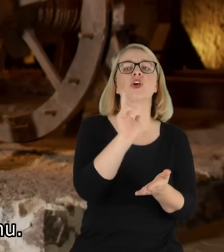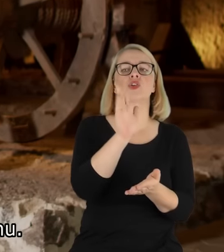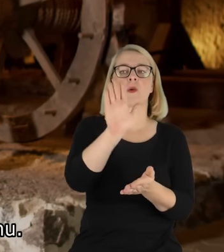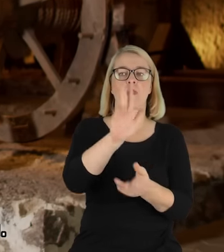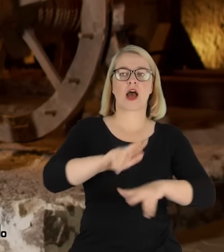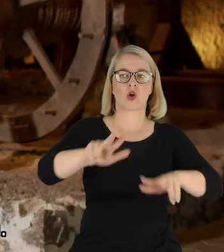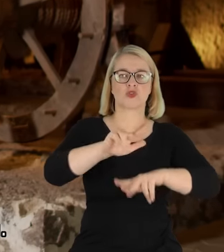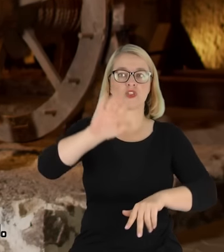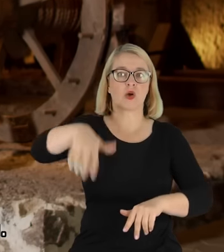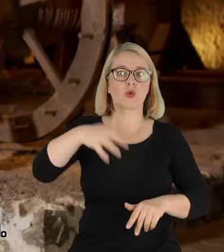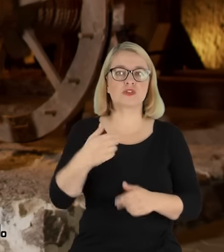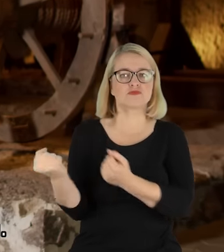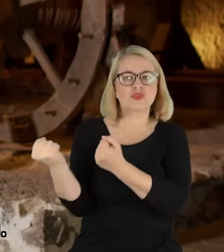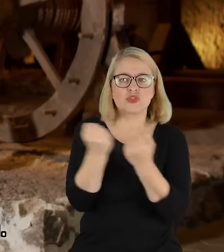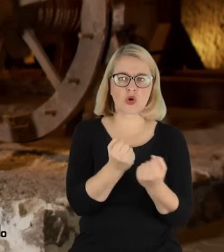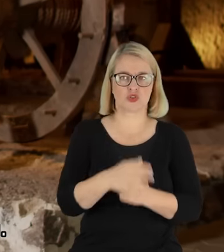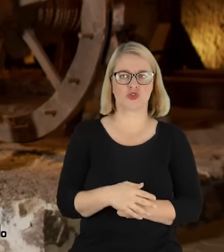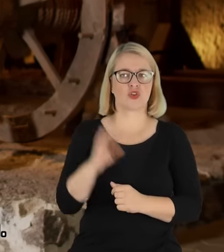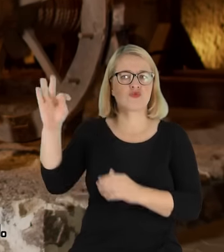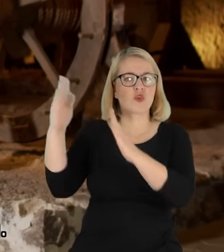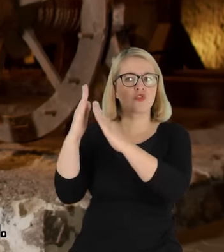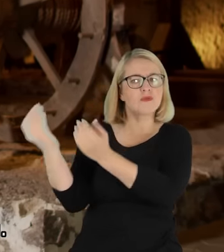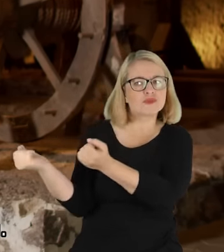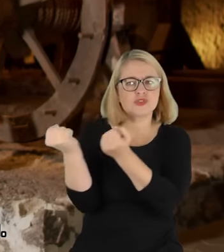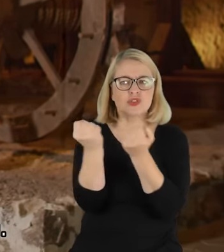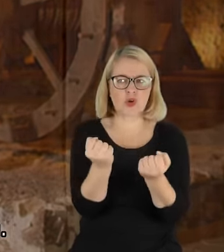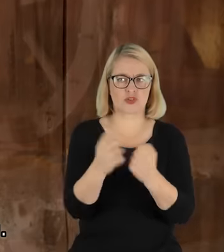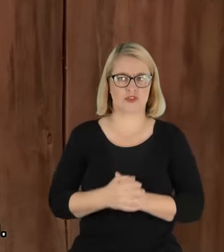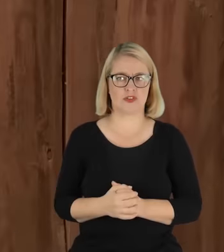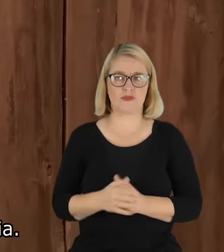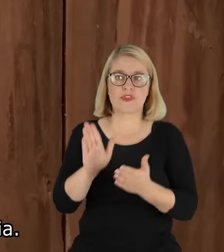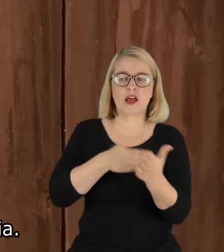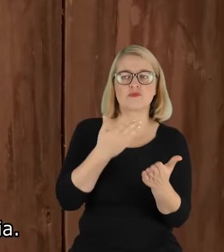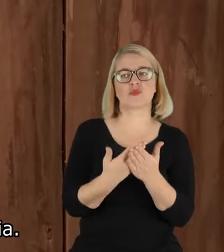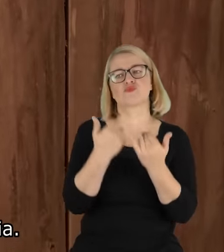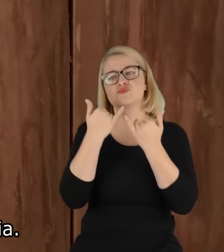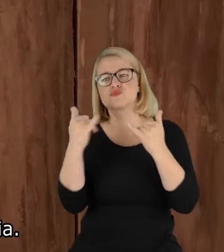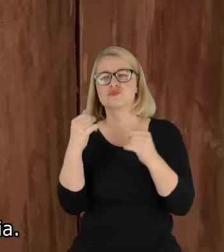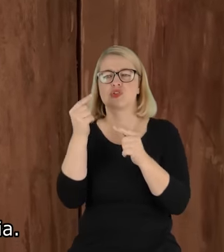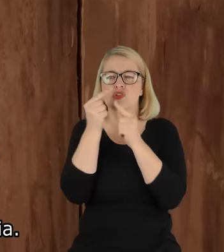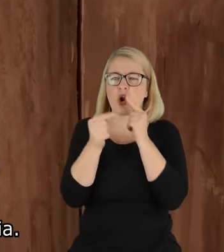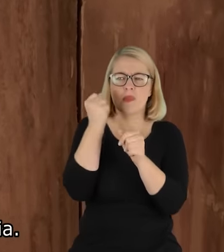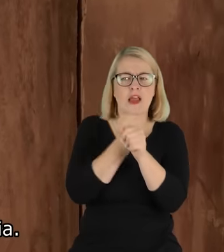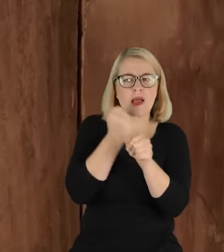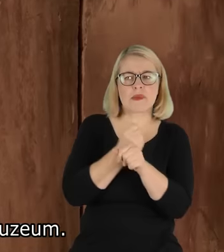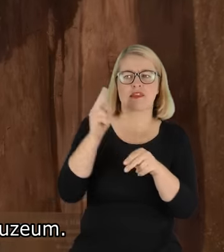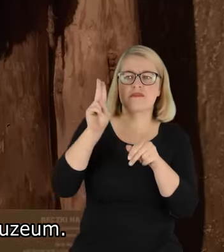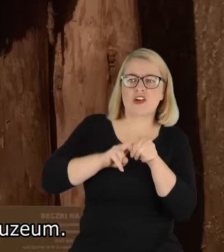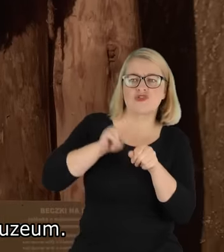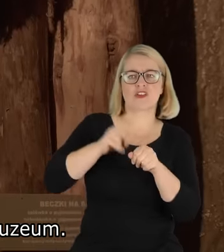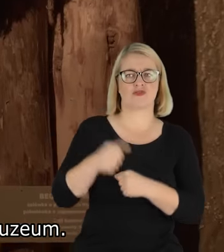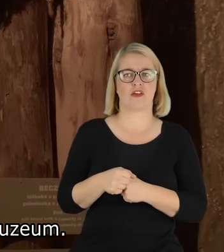w domu. Zaczęli przynosić eksponaty, które górnicy przynosili do domu. To były drobne kryształy, narzędzia.